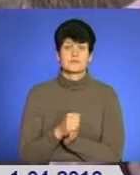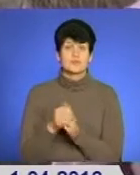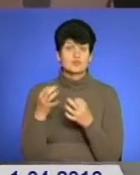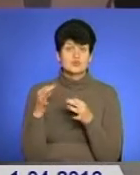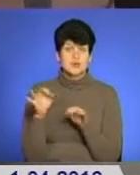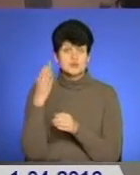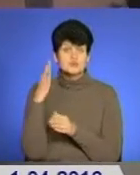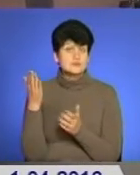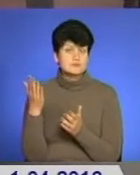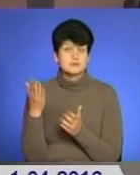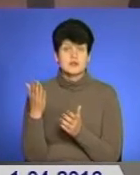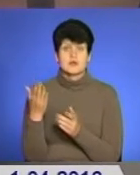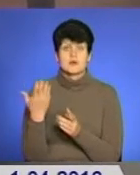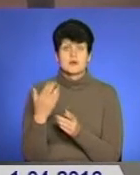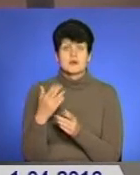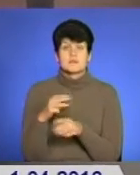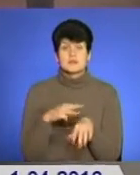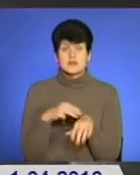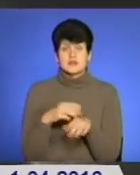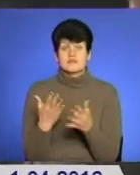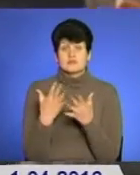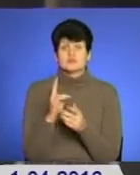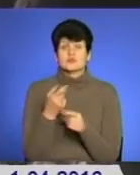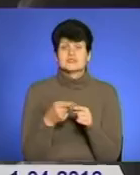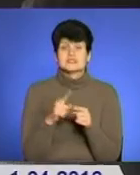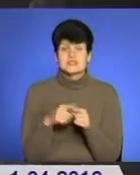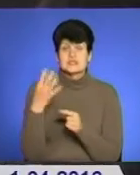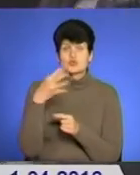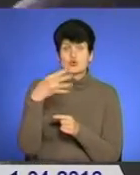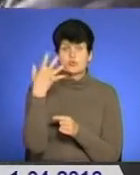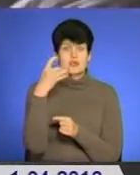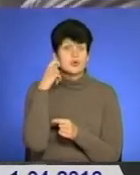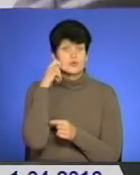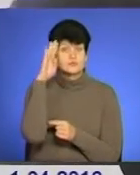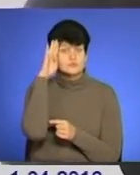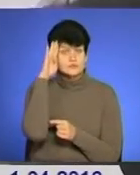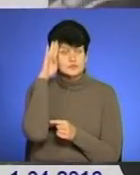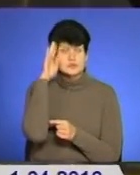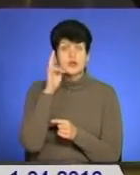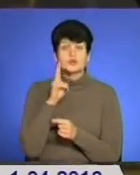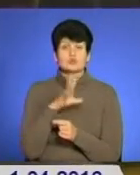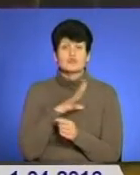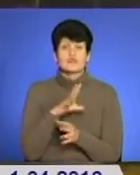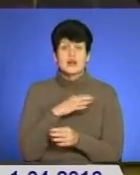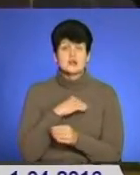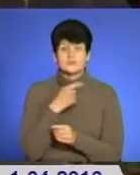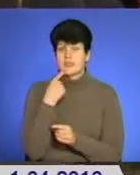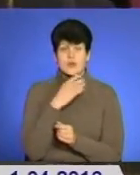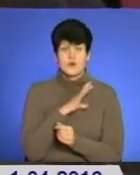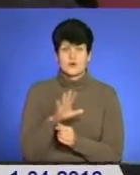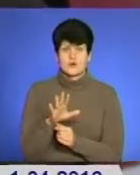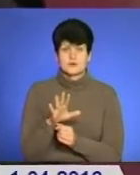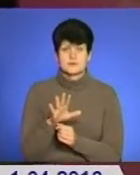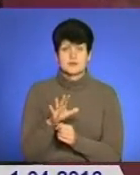чужі. Правоохоронці встановили особу одного з крадіїв. Це 45-річний чоловік. Проте, хто був з ним, він не зізнається.